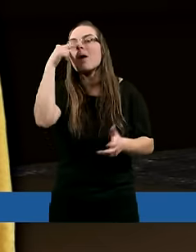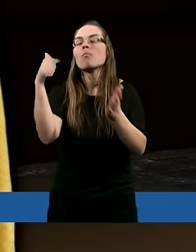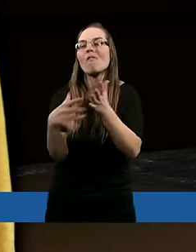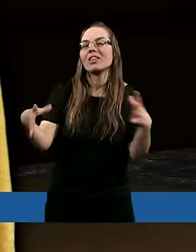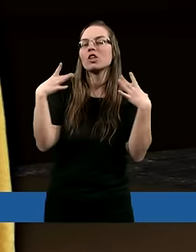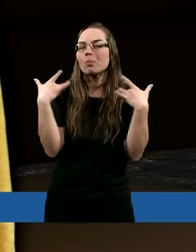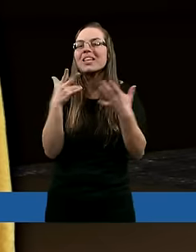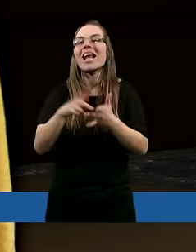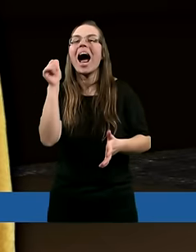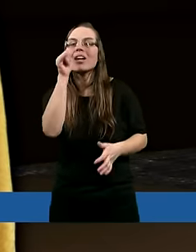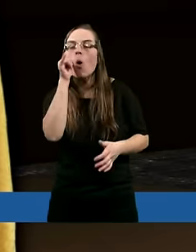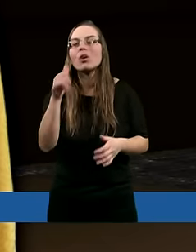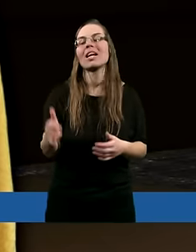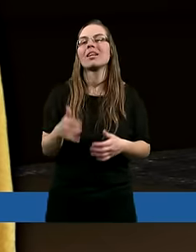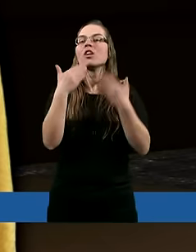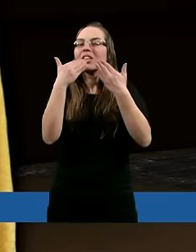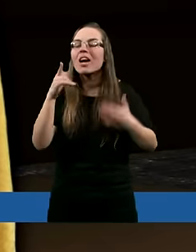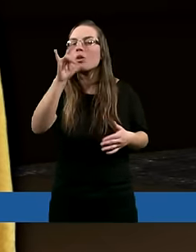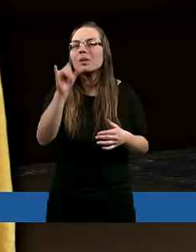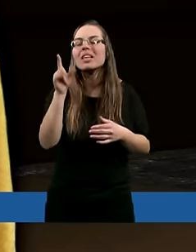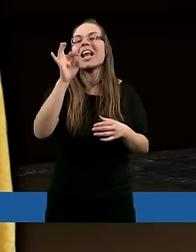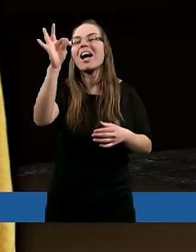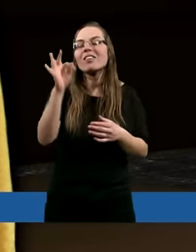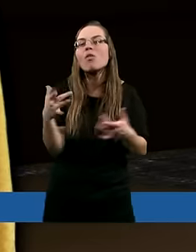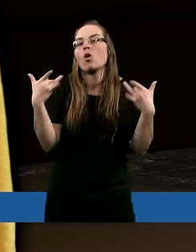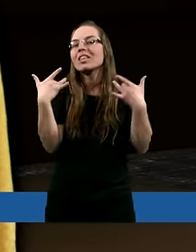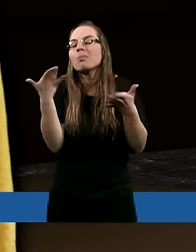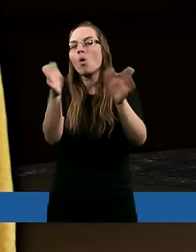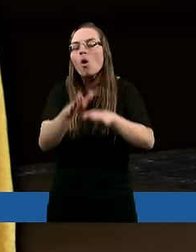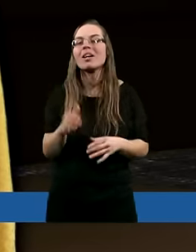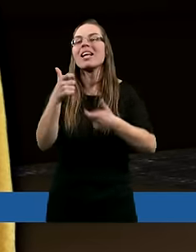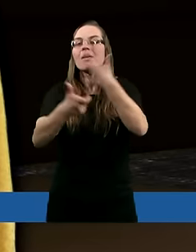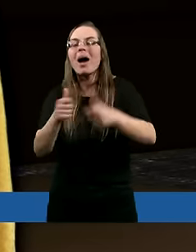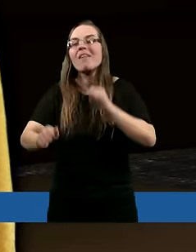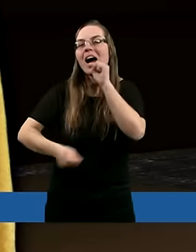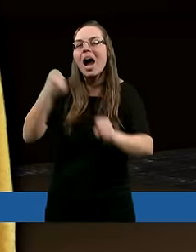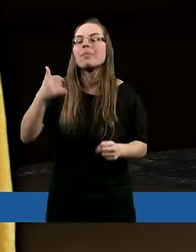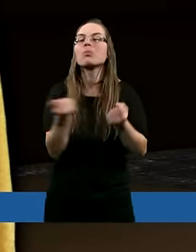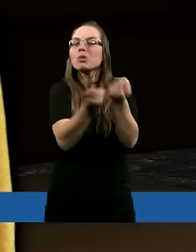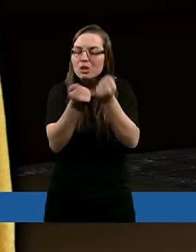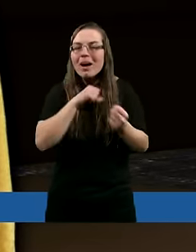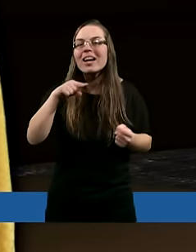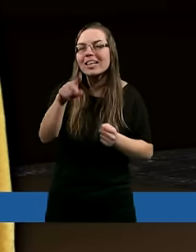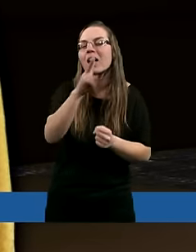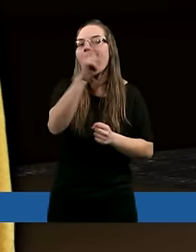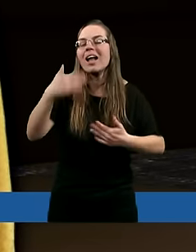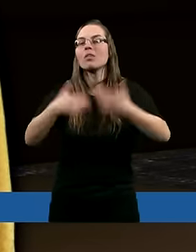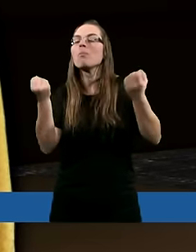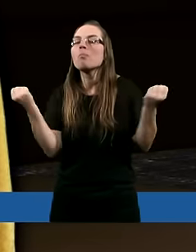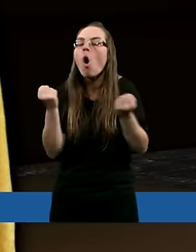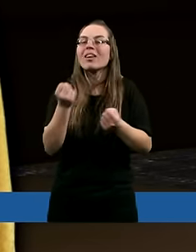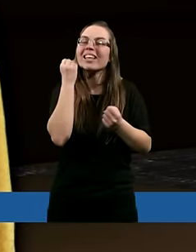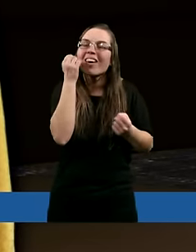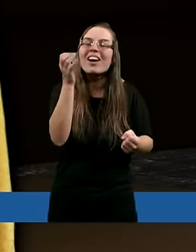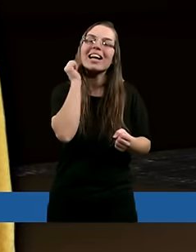powinniśmy żyć na co dzień. Dziękujemy Ci też za Jezusa i spraw, abyśmy trzymali się Go każdego dnia mocno,